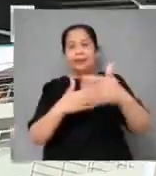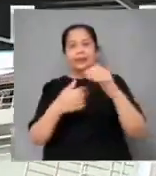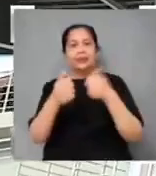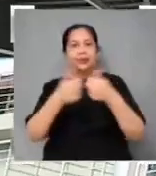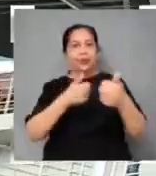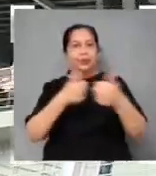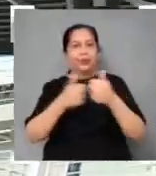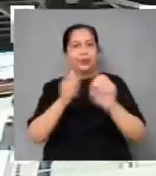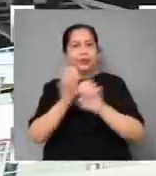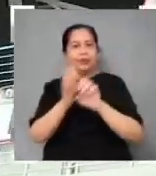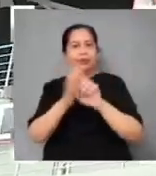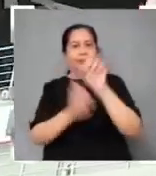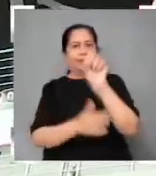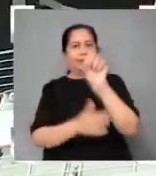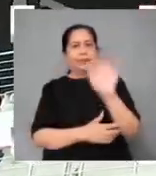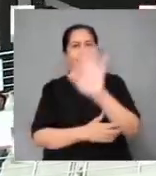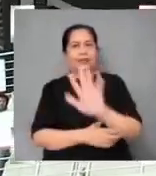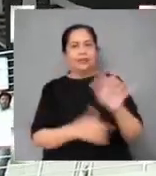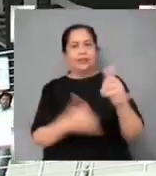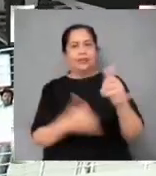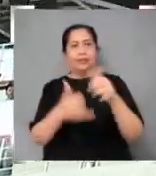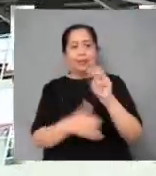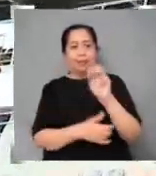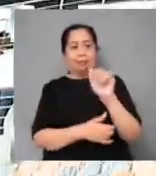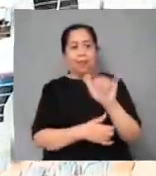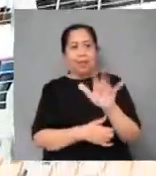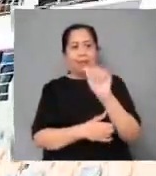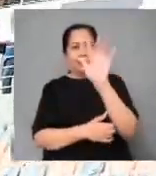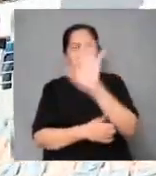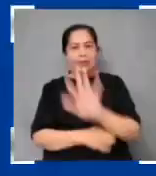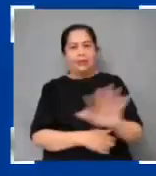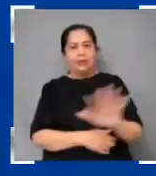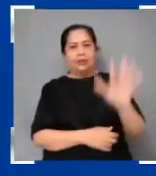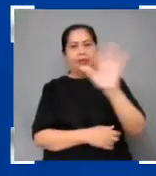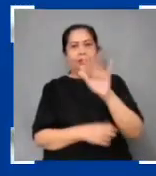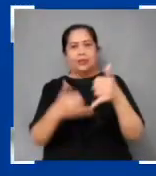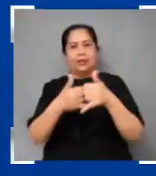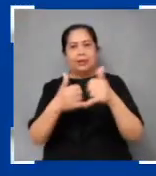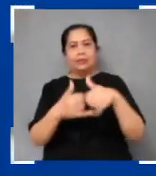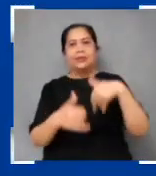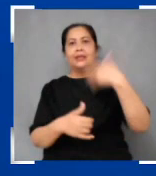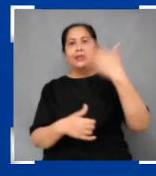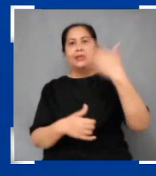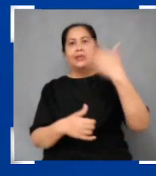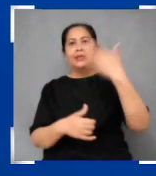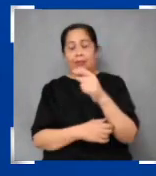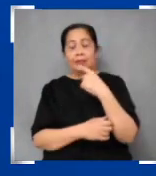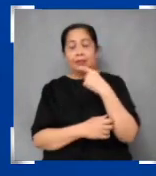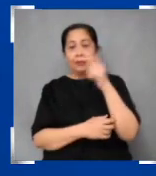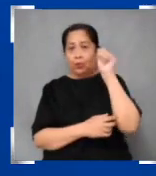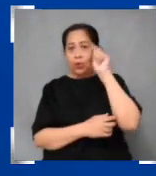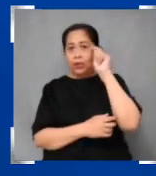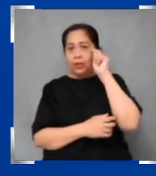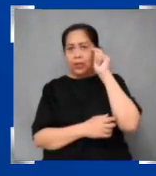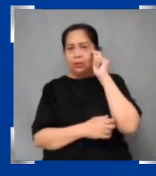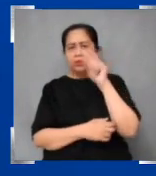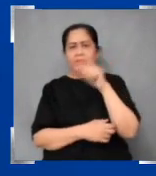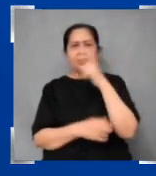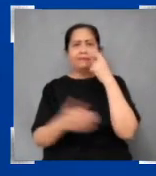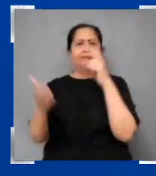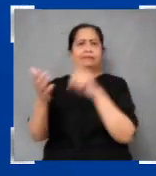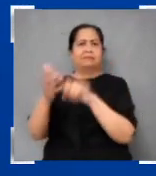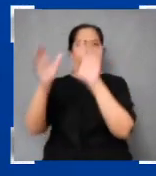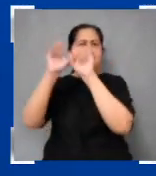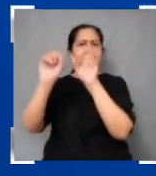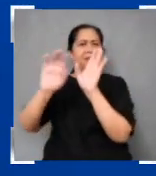Asian Games sa Mayo at Asian Games sa Setiembre. Ayon pa kay Tolentino, hindi na nila kinikilalang presidente ng Patafa